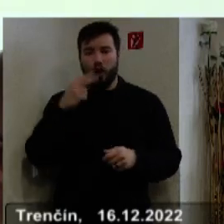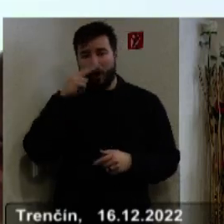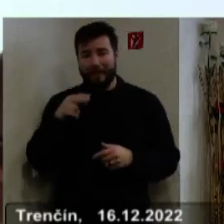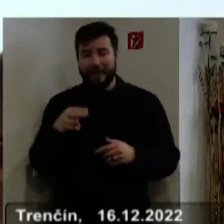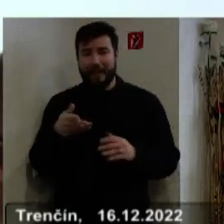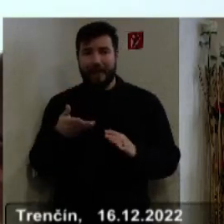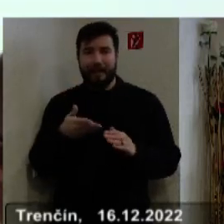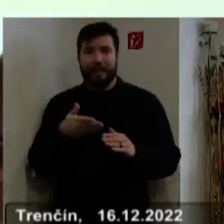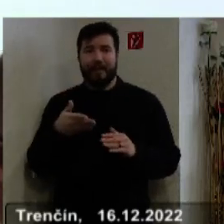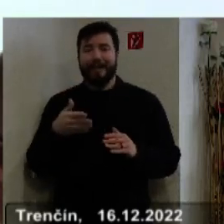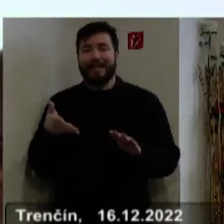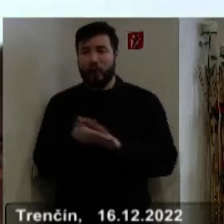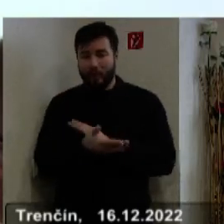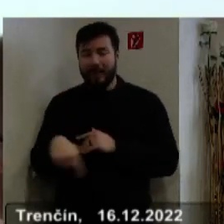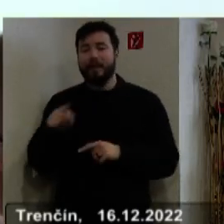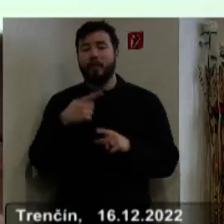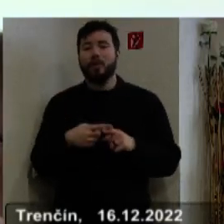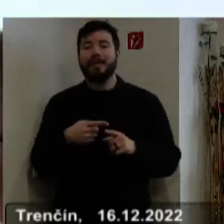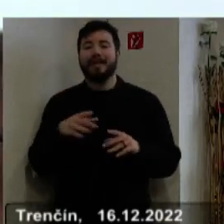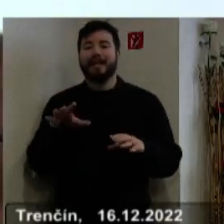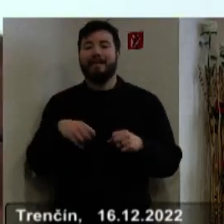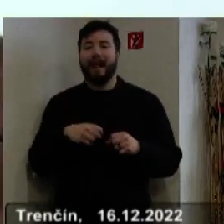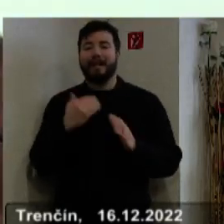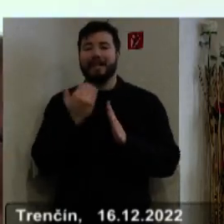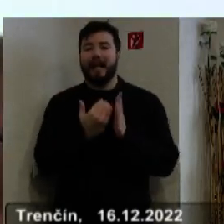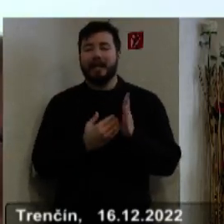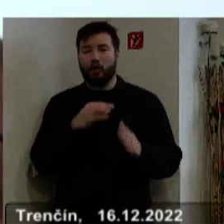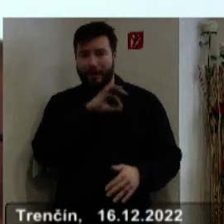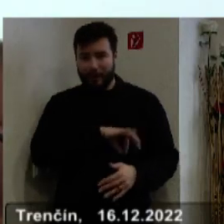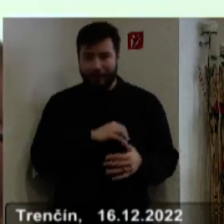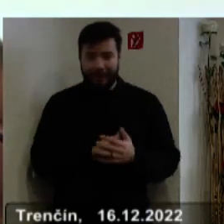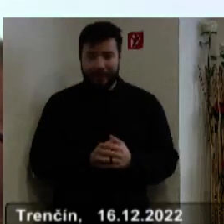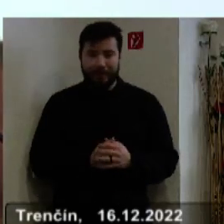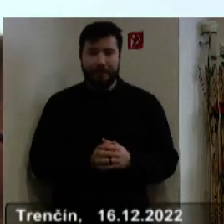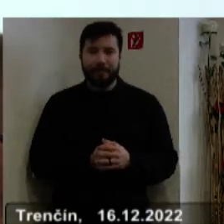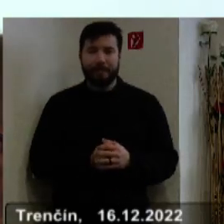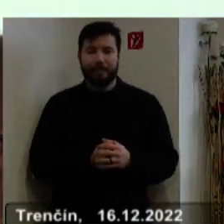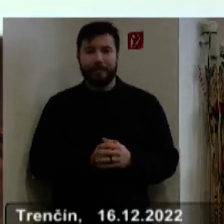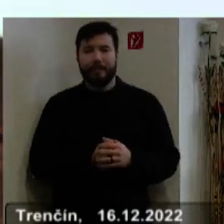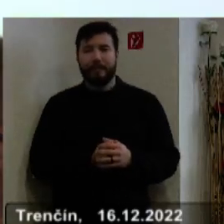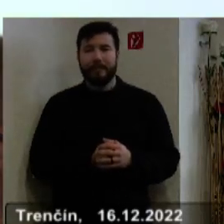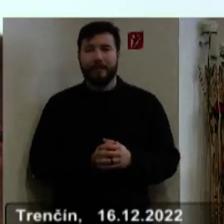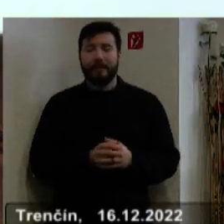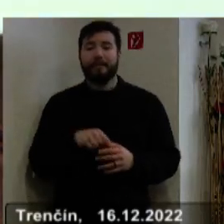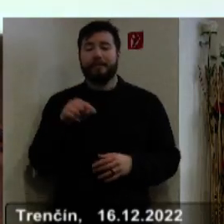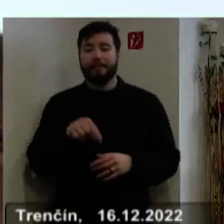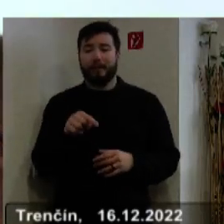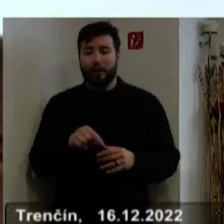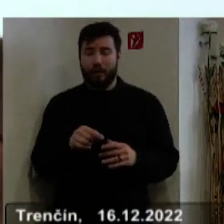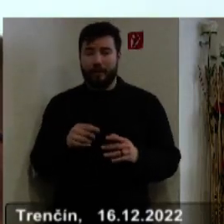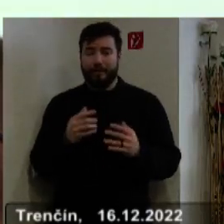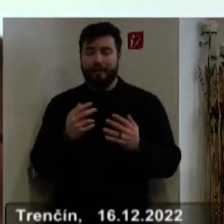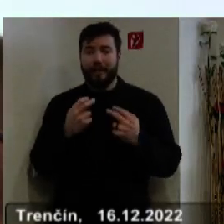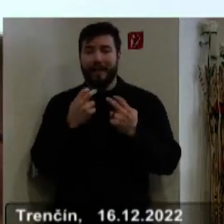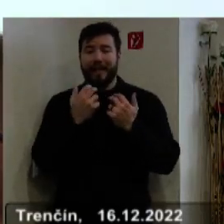zastupiteľstve a schválenie zásad odmeňovania. Čiže v tejto, v tomto, na tomto zasadnutí neboli, neboli